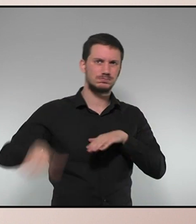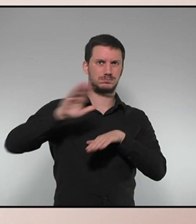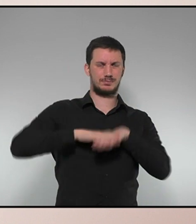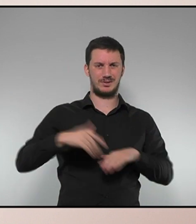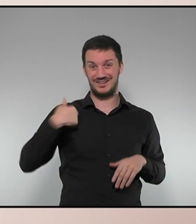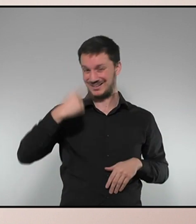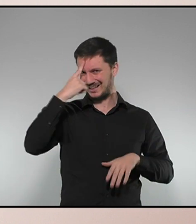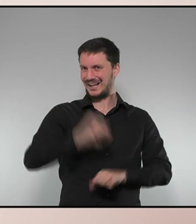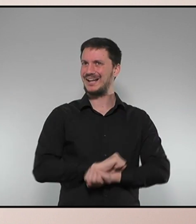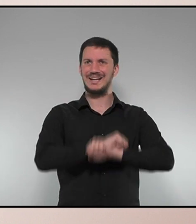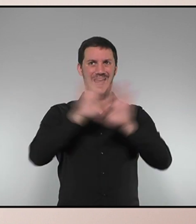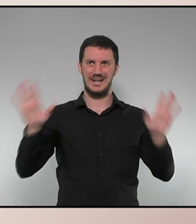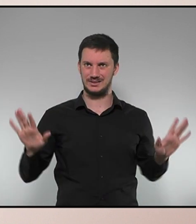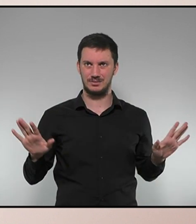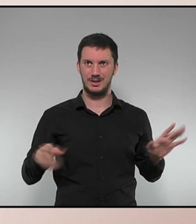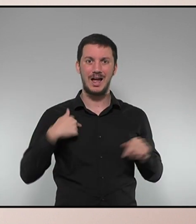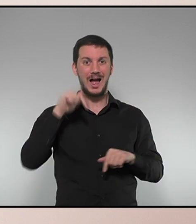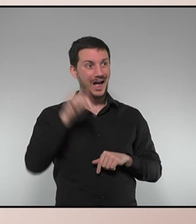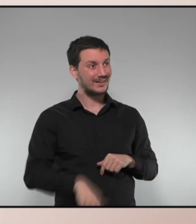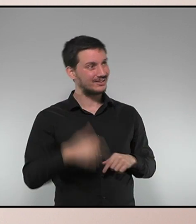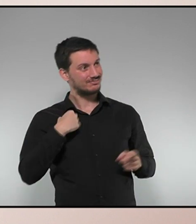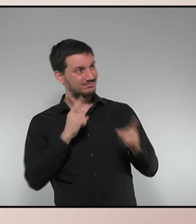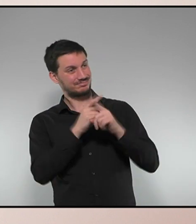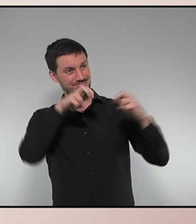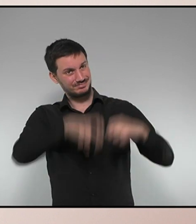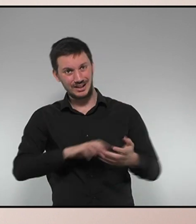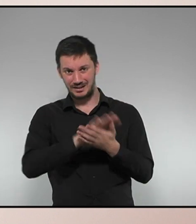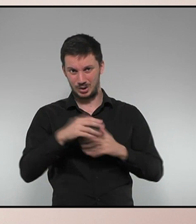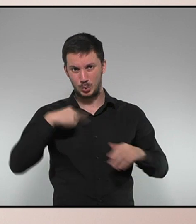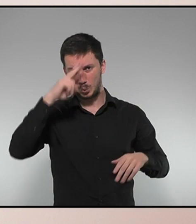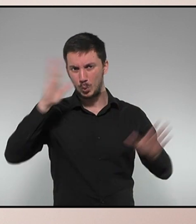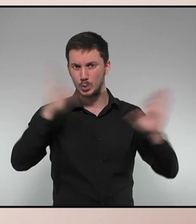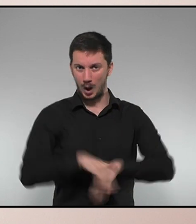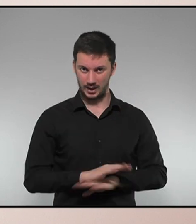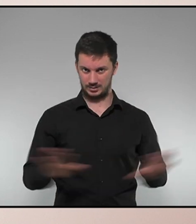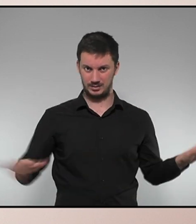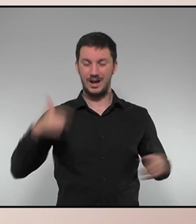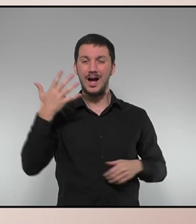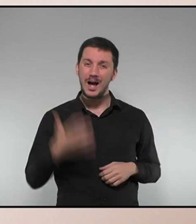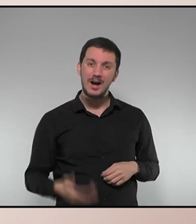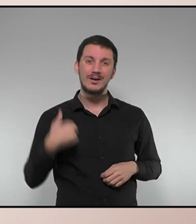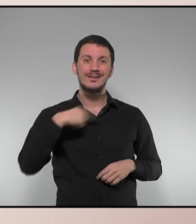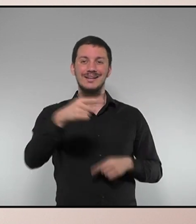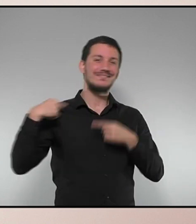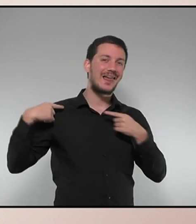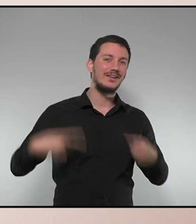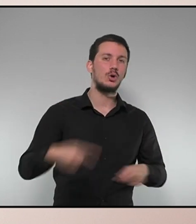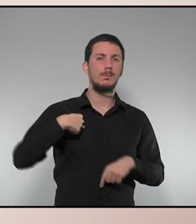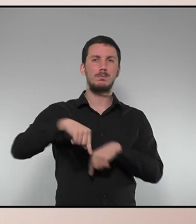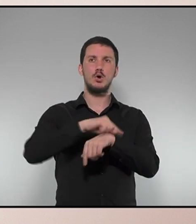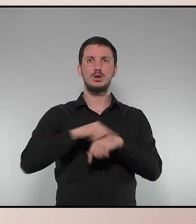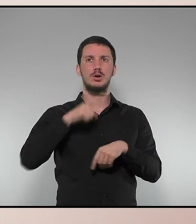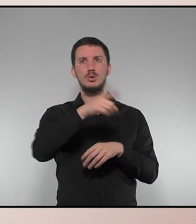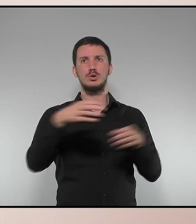Ho tinc claríssim. Per tant, aquí no m'hi trobarà en cap dubte. Dos, ara que vostès recuperen la tradició política dels